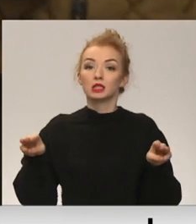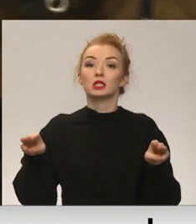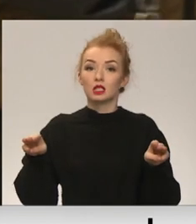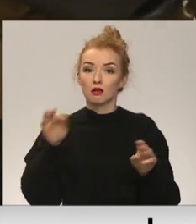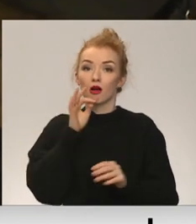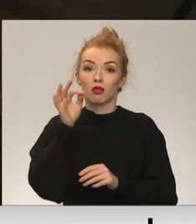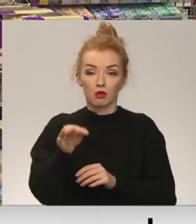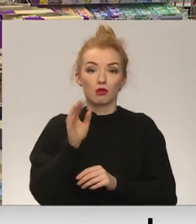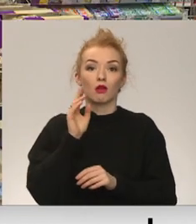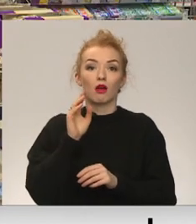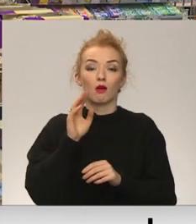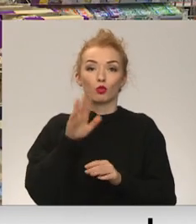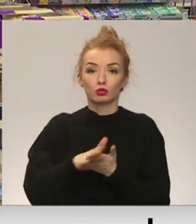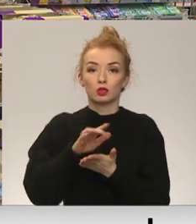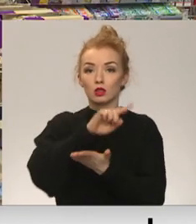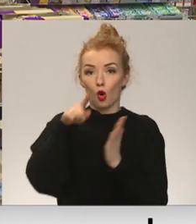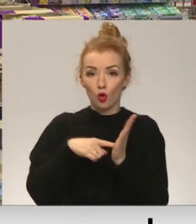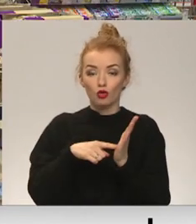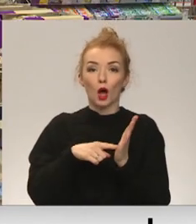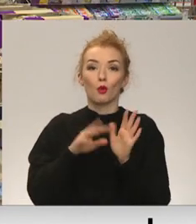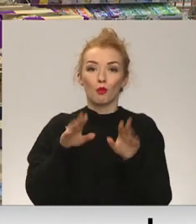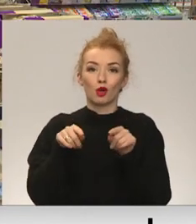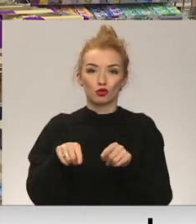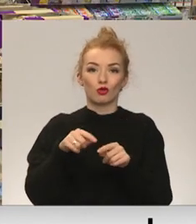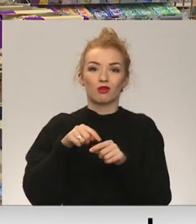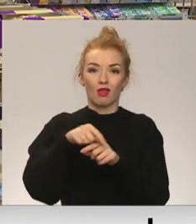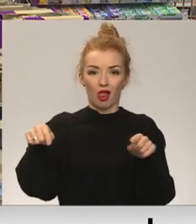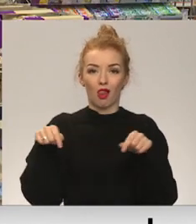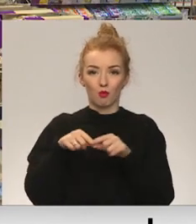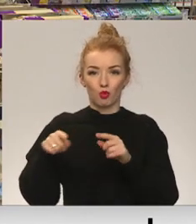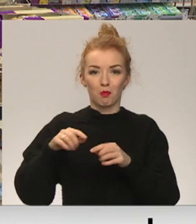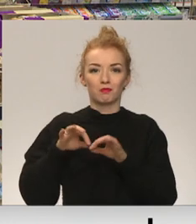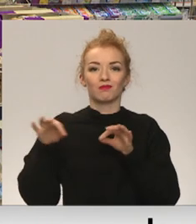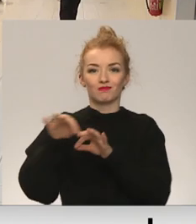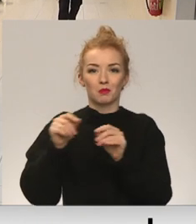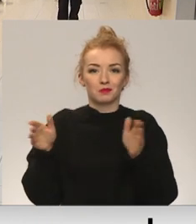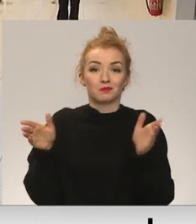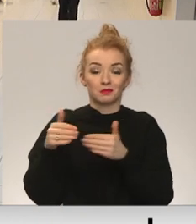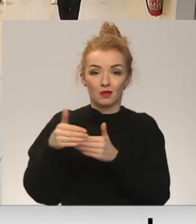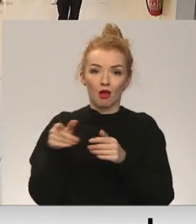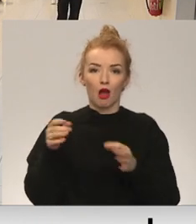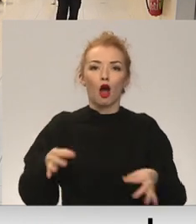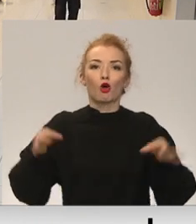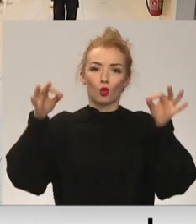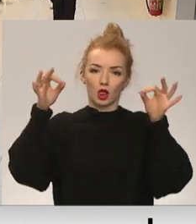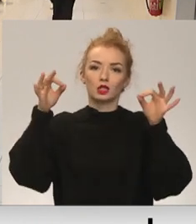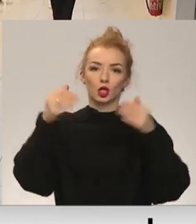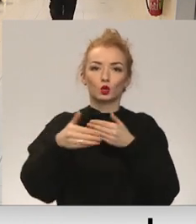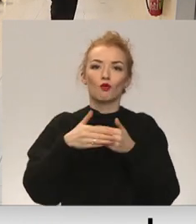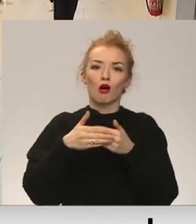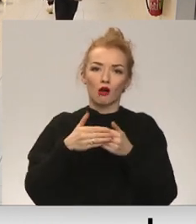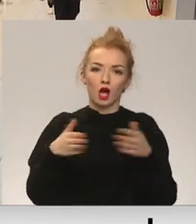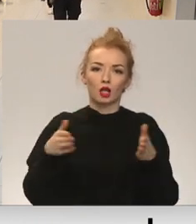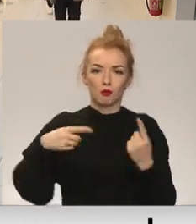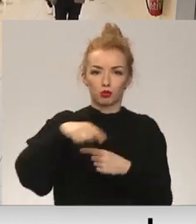televīziju. Jautājumu par Trizniecības platību ierobežojumiem solīja aktualizēt kādā no tuvākajām operatīvās vadības grupas